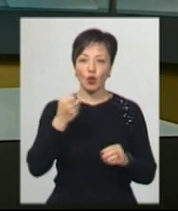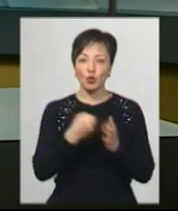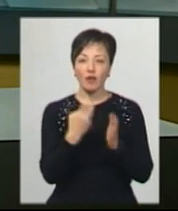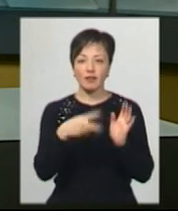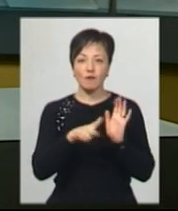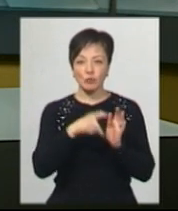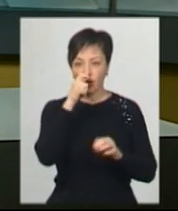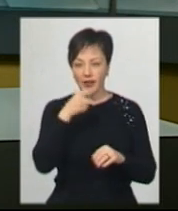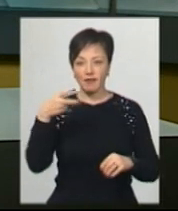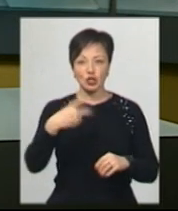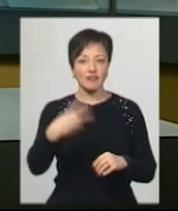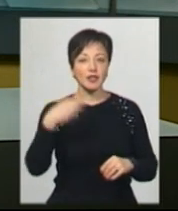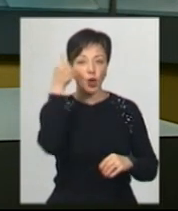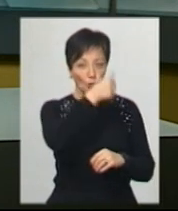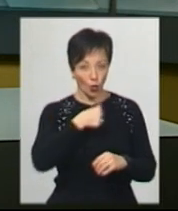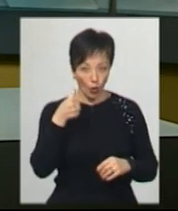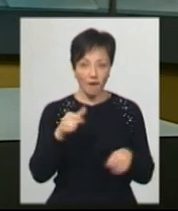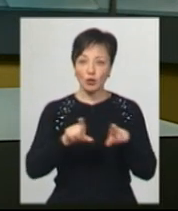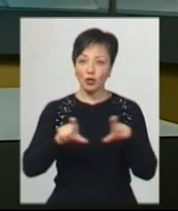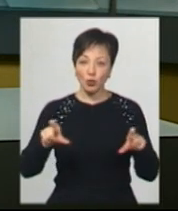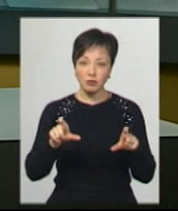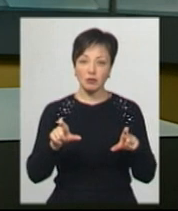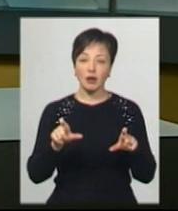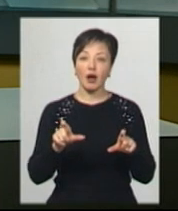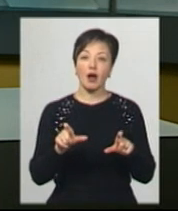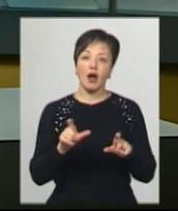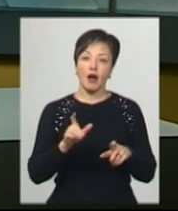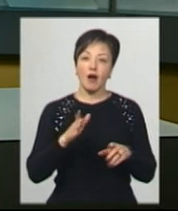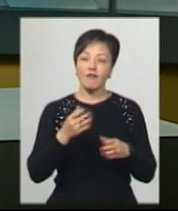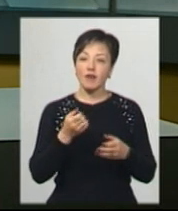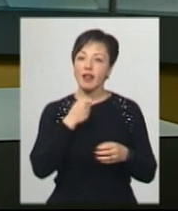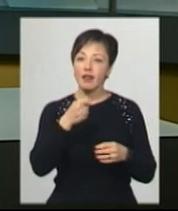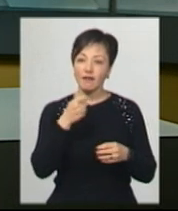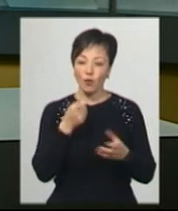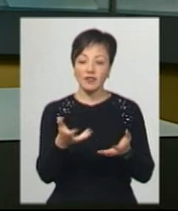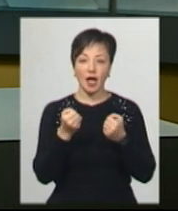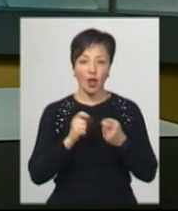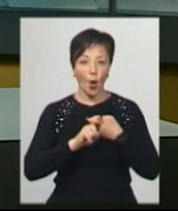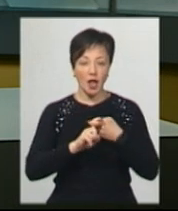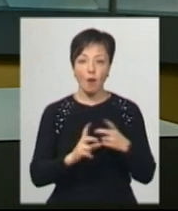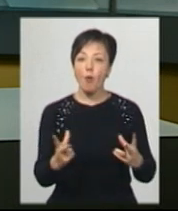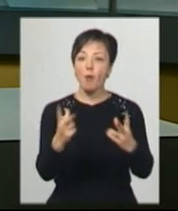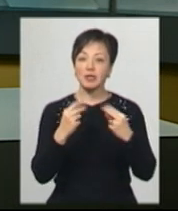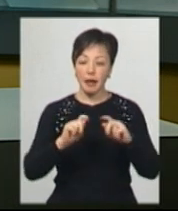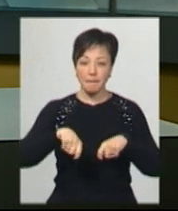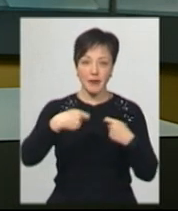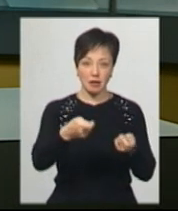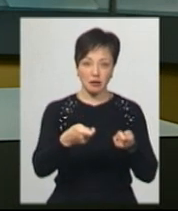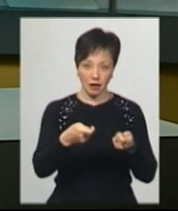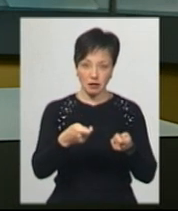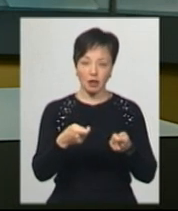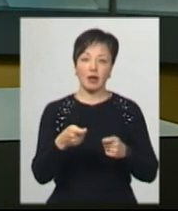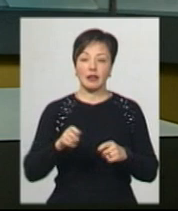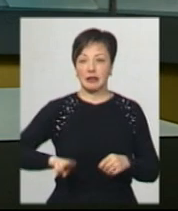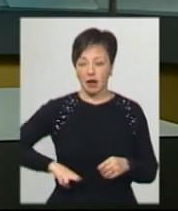квітня 2020 року. В установі в кореспондента Суспільного взяли контактні дані та пообіцяли передати їх Валерію